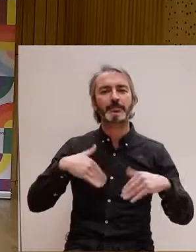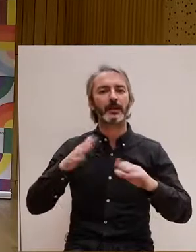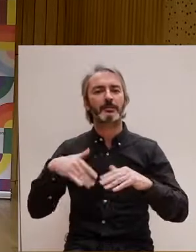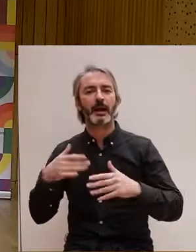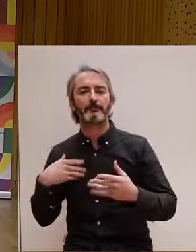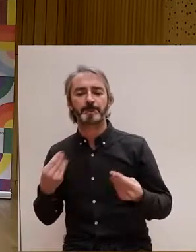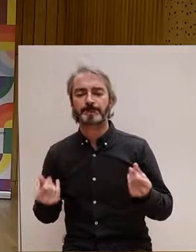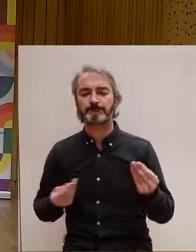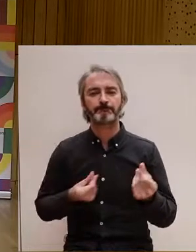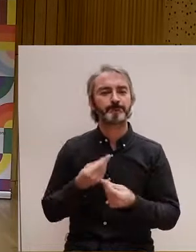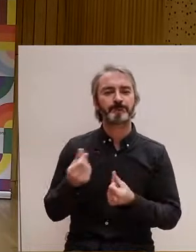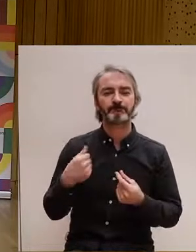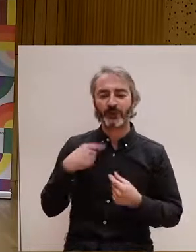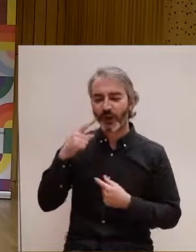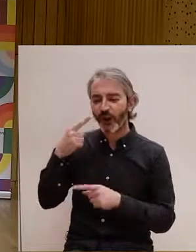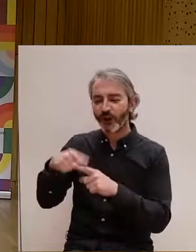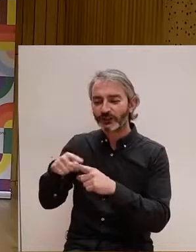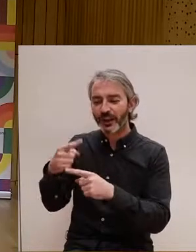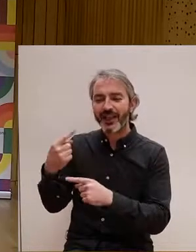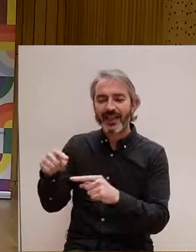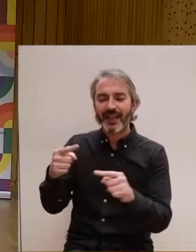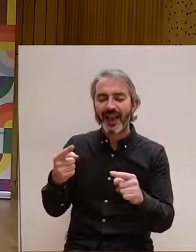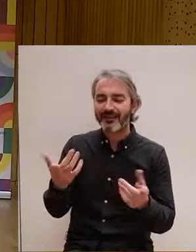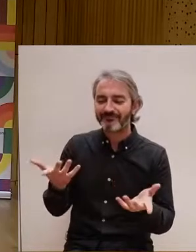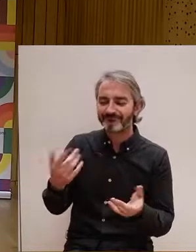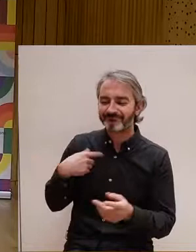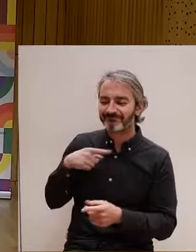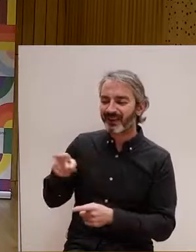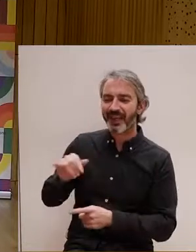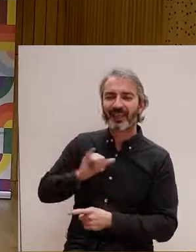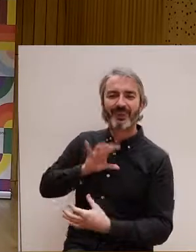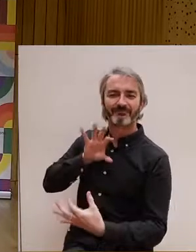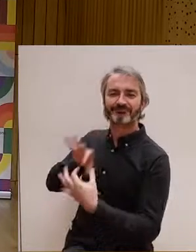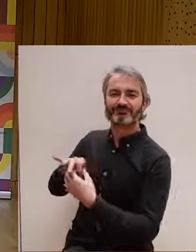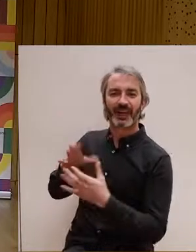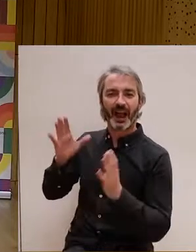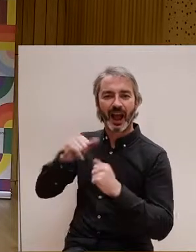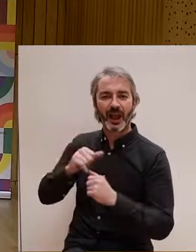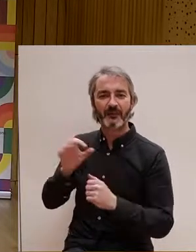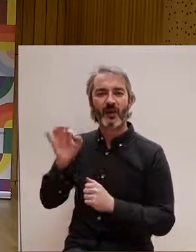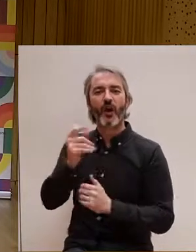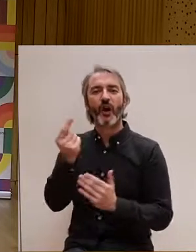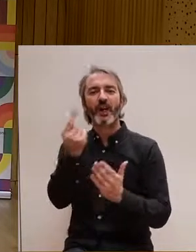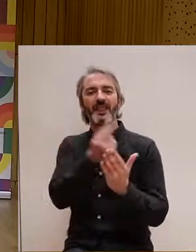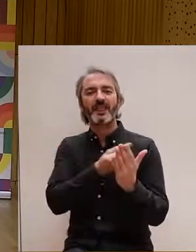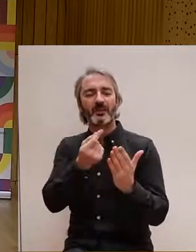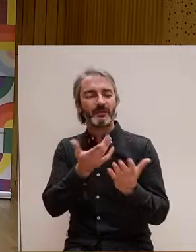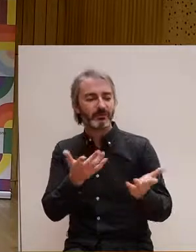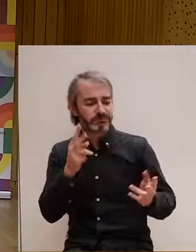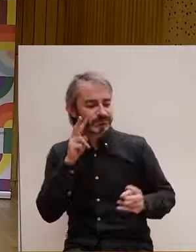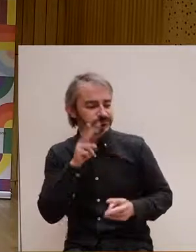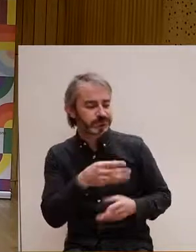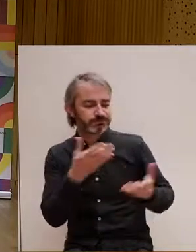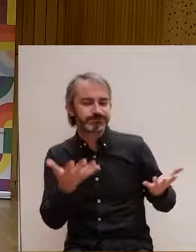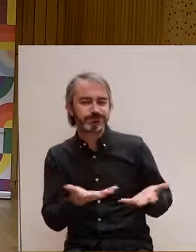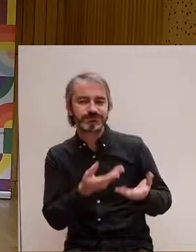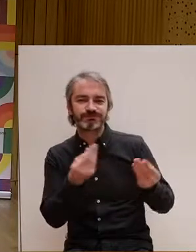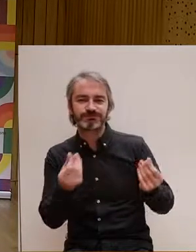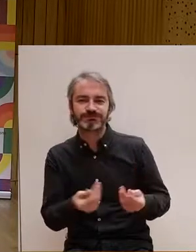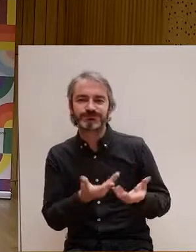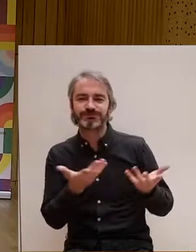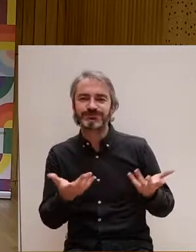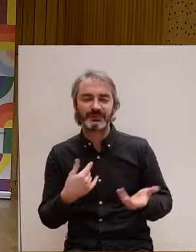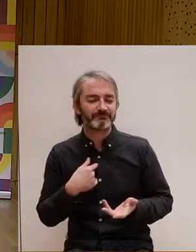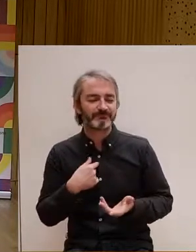les coses que hi han representats no m'identifiquen, el grafisme parteix molt d'un grafisme